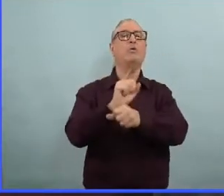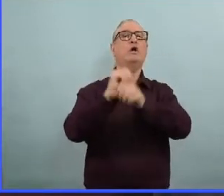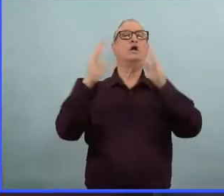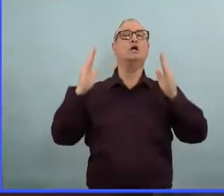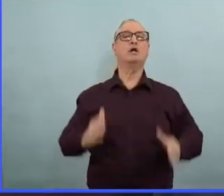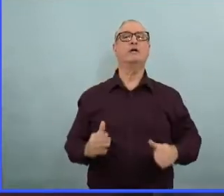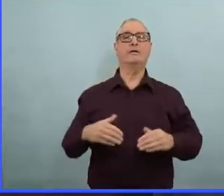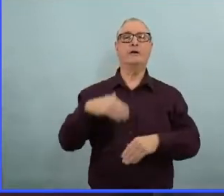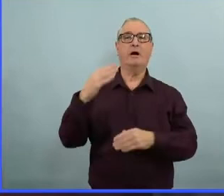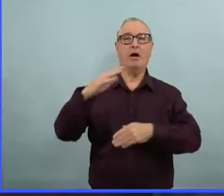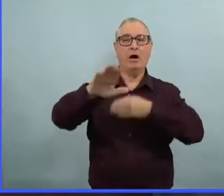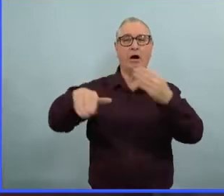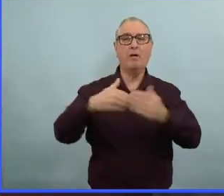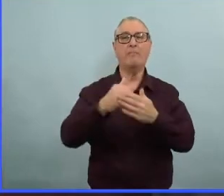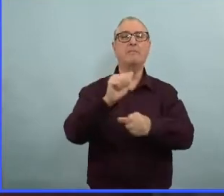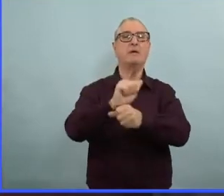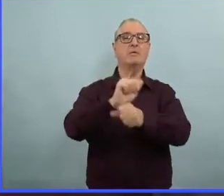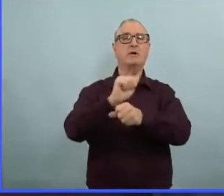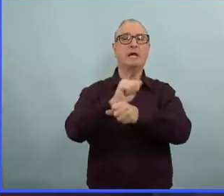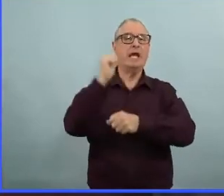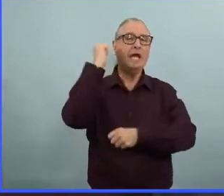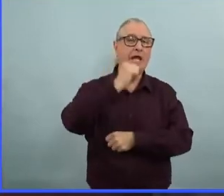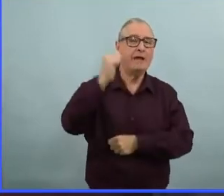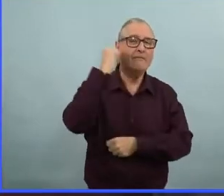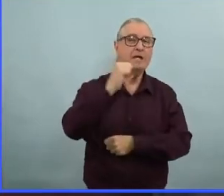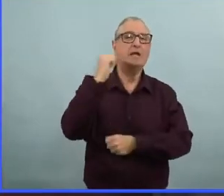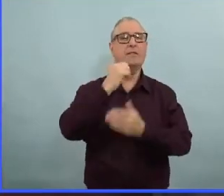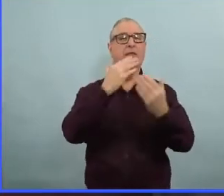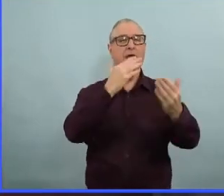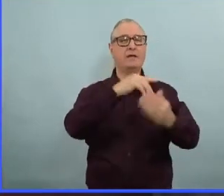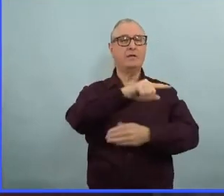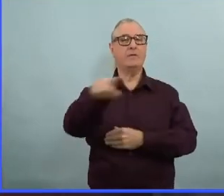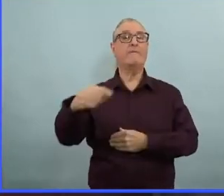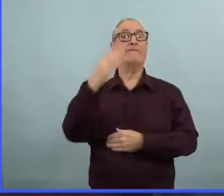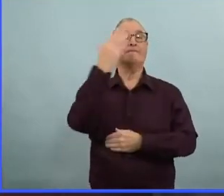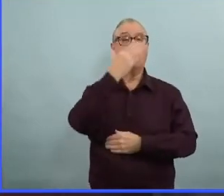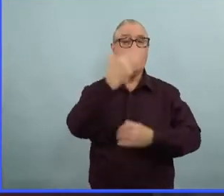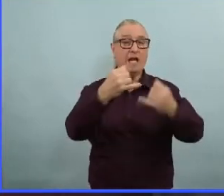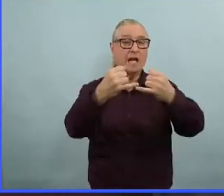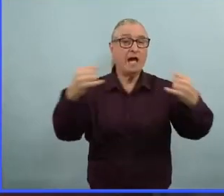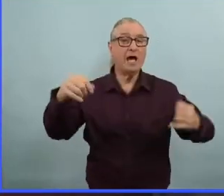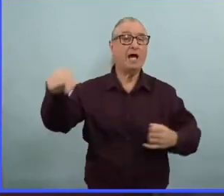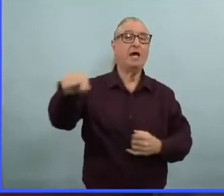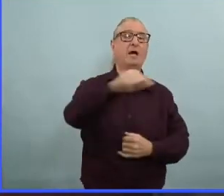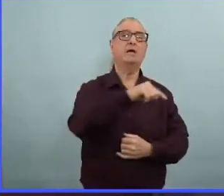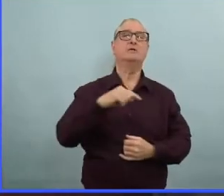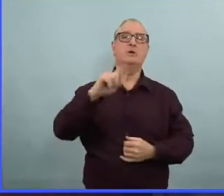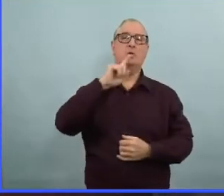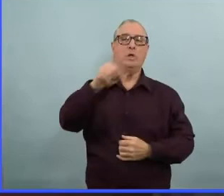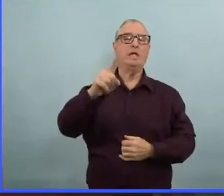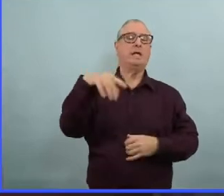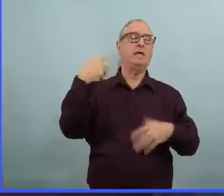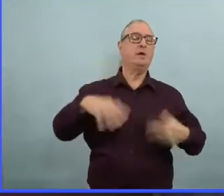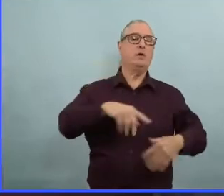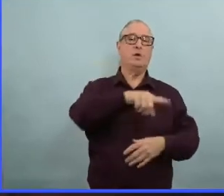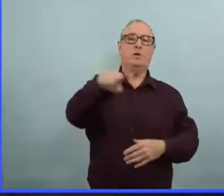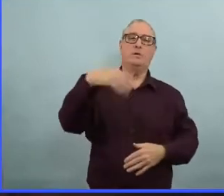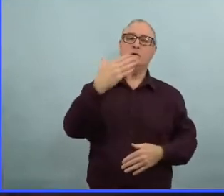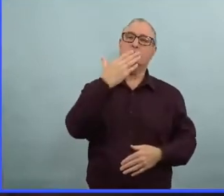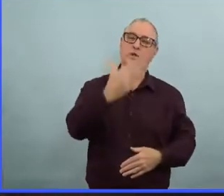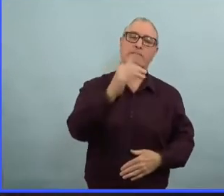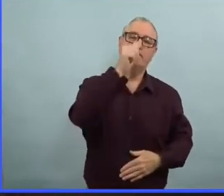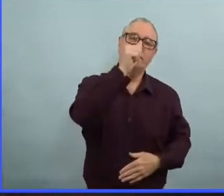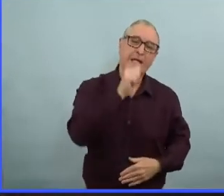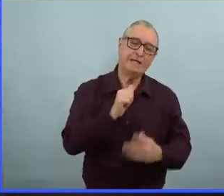cette pandémie. J'ai tout à fait confiance que nous allons y arriver tous ensemble. Merci à tous ces Manitobains. Nous allons maintenant ouvrir le micro aux questions.